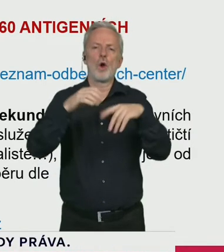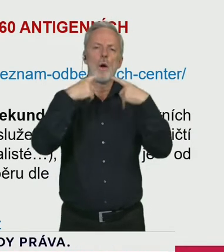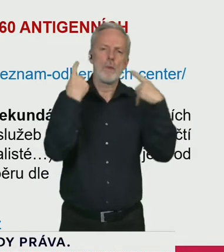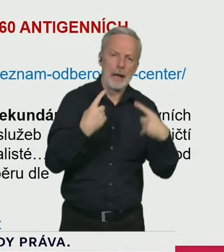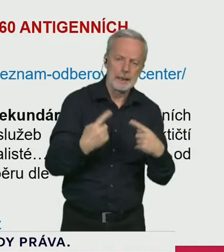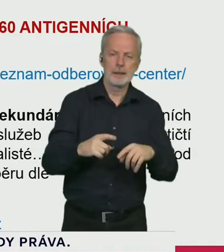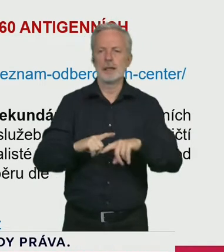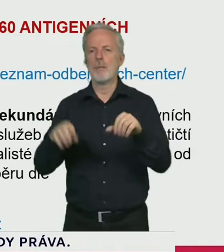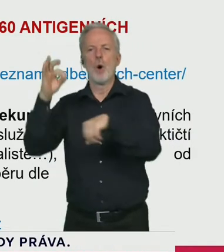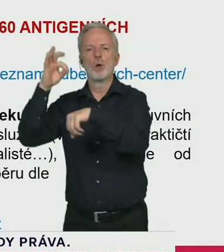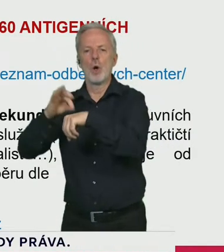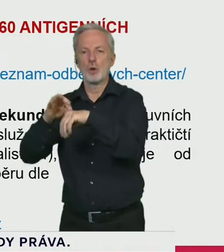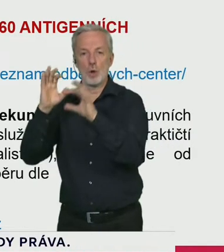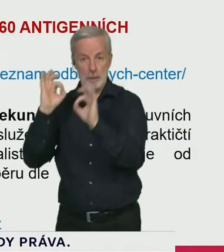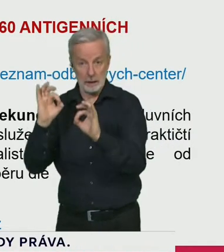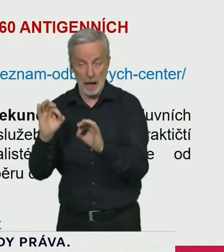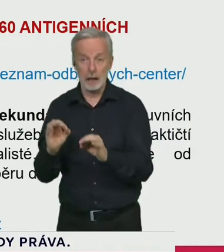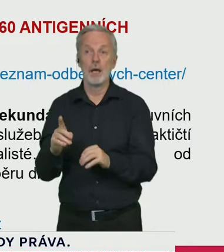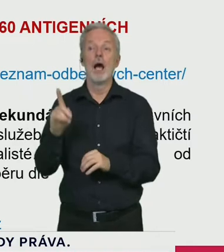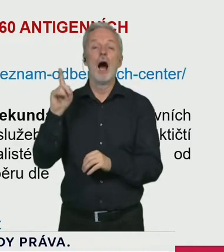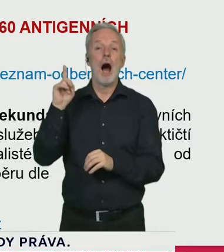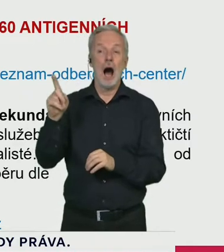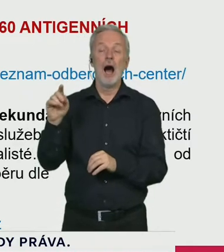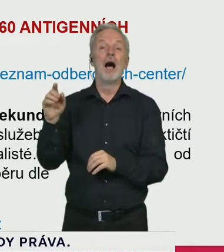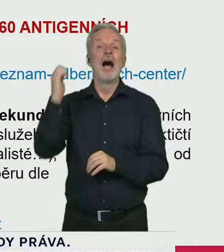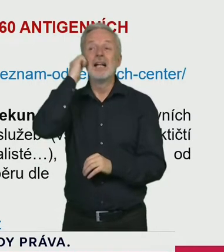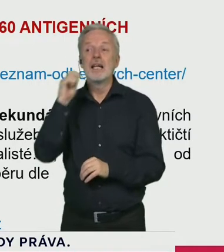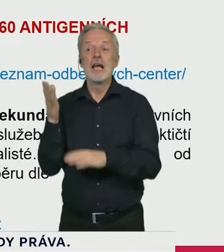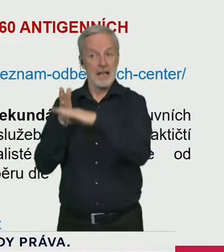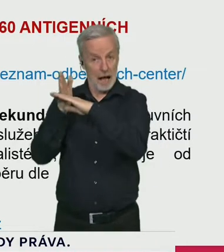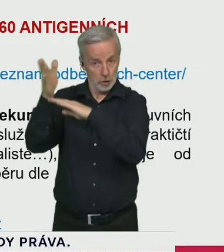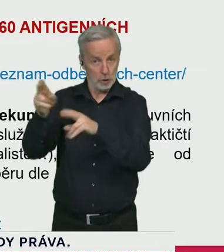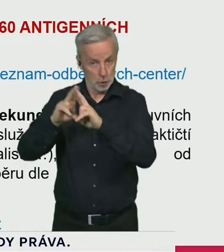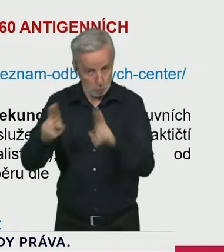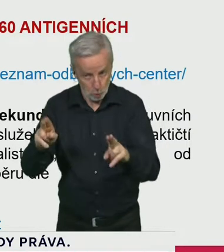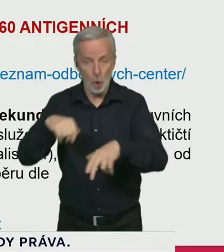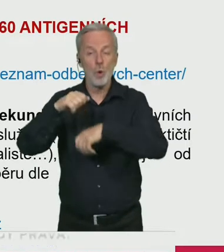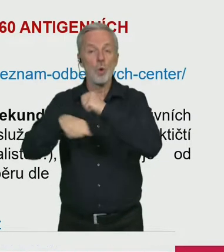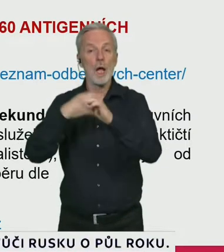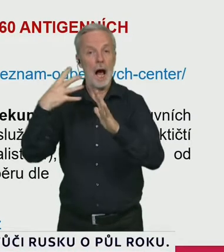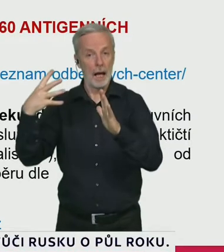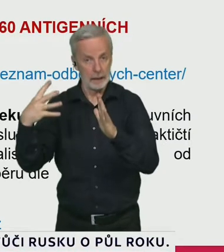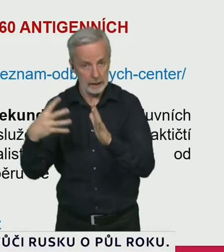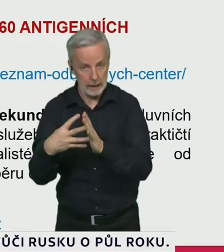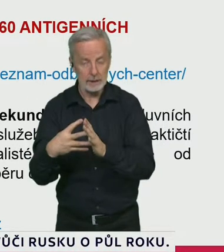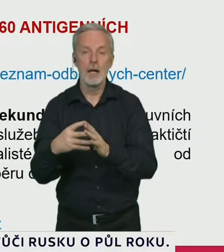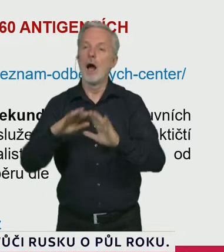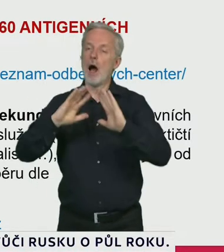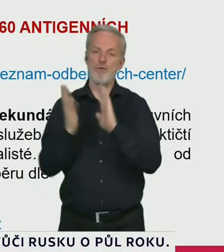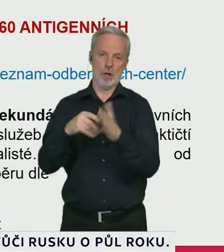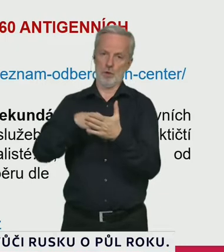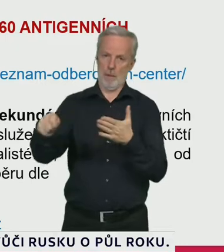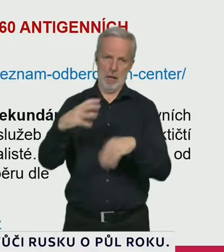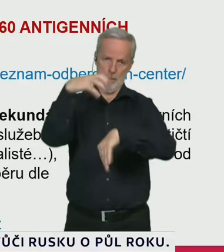kterým hradí pojišťovna ty výkony, které vlastně provedou v souvislosti s testováním